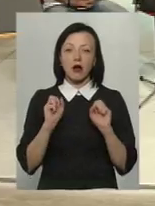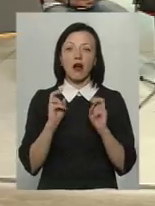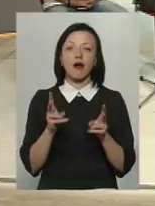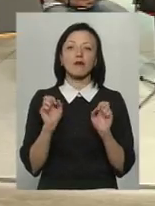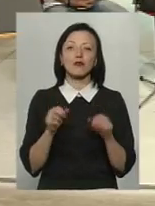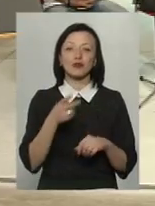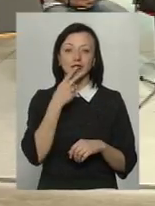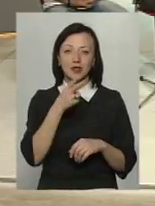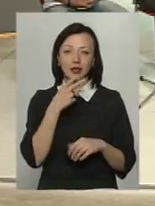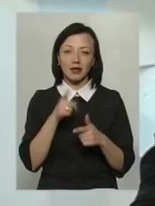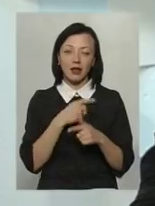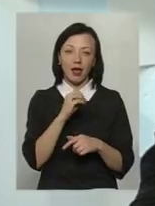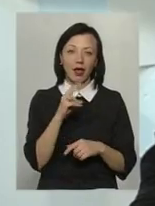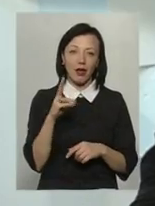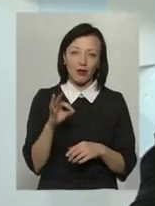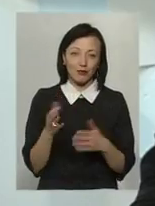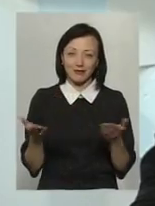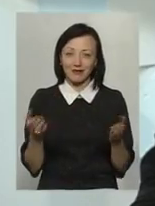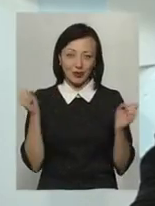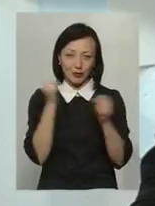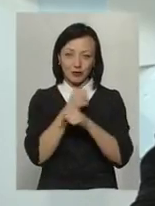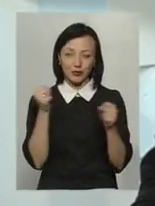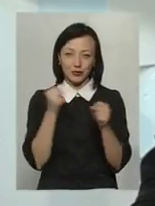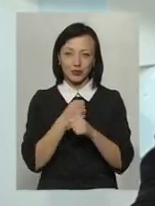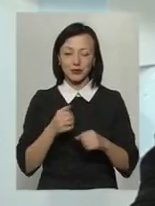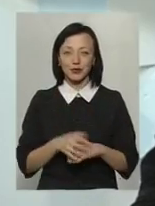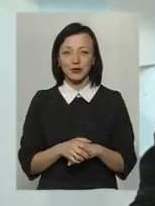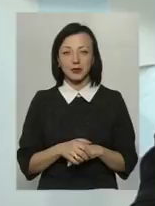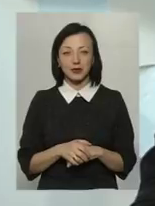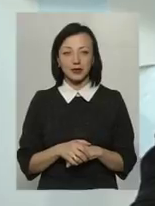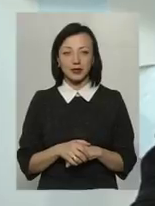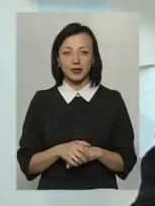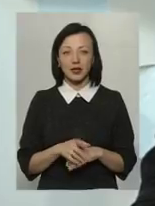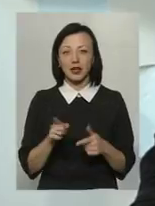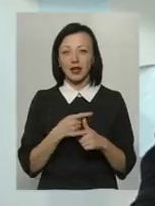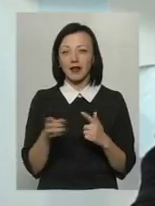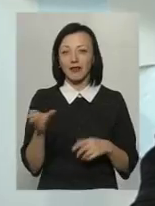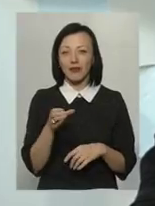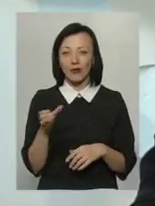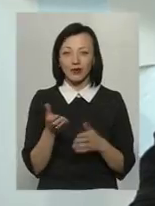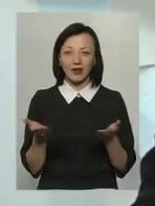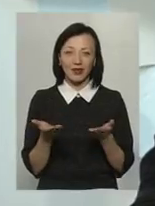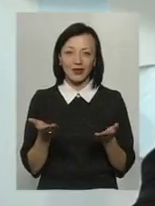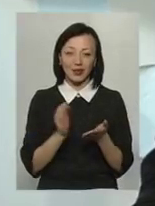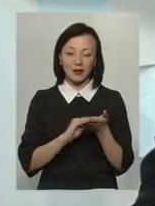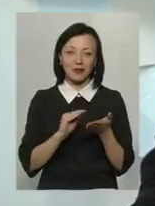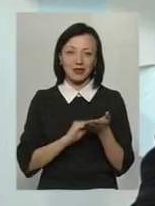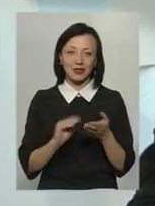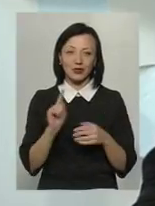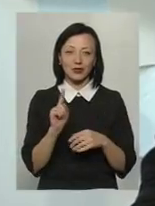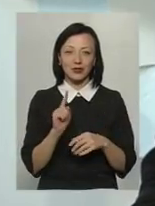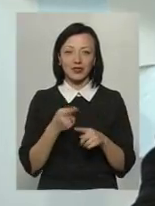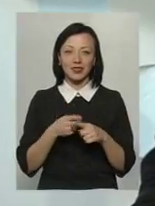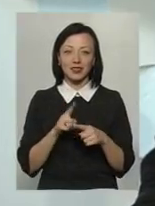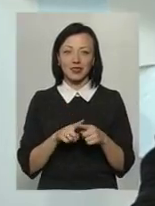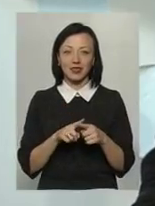і еко? І львотка. Львотка, якщо, яка там написана, що це